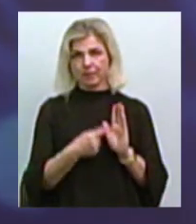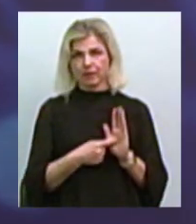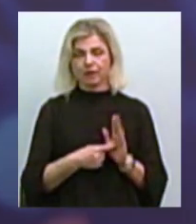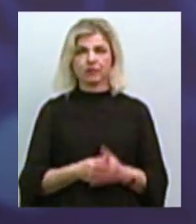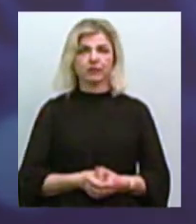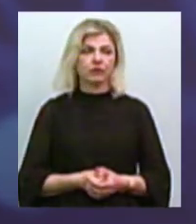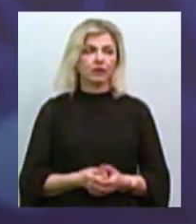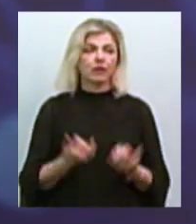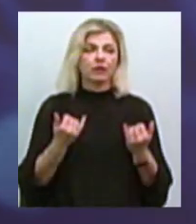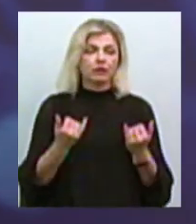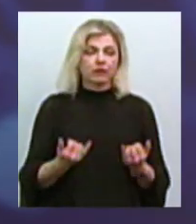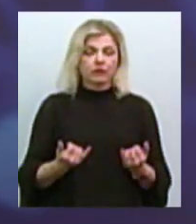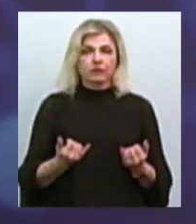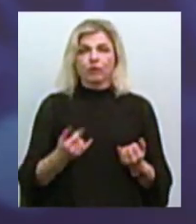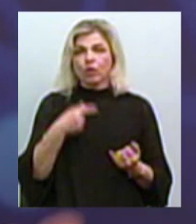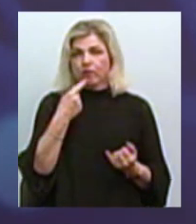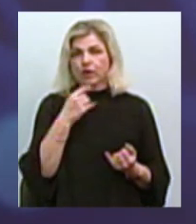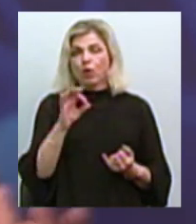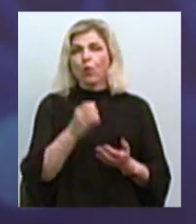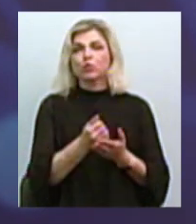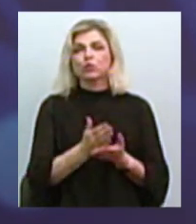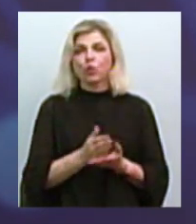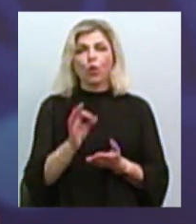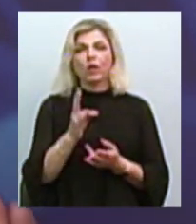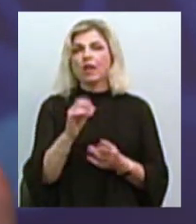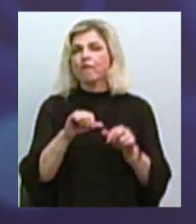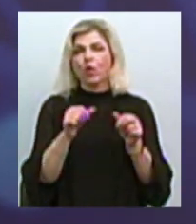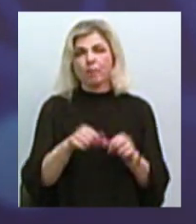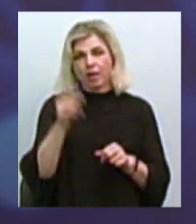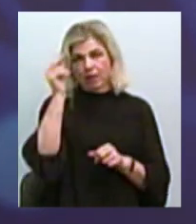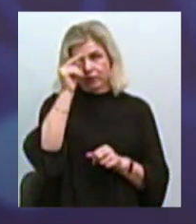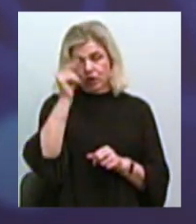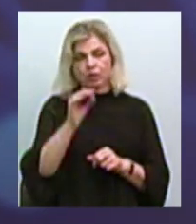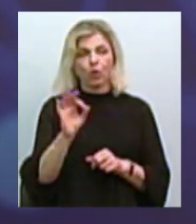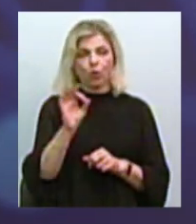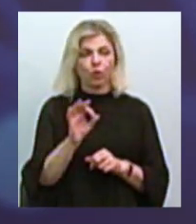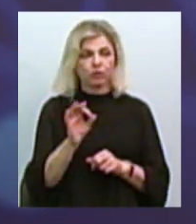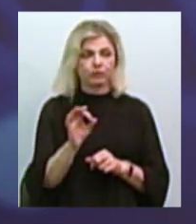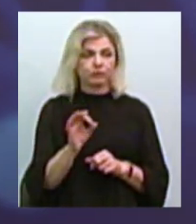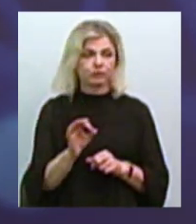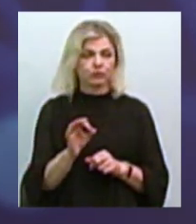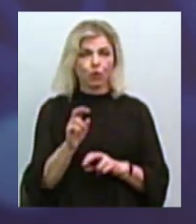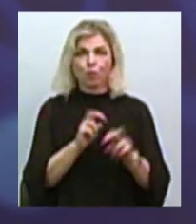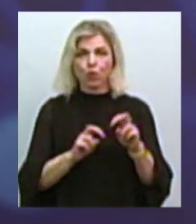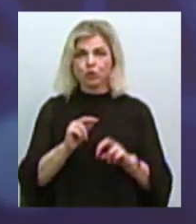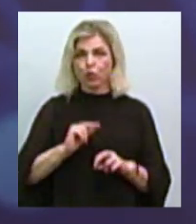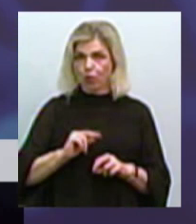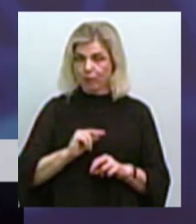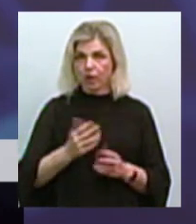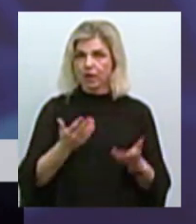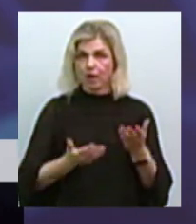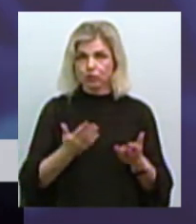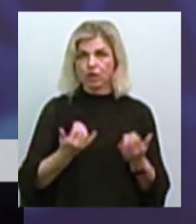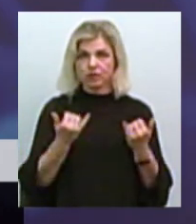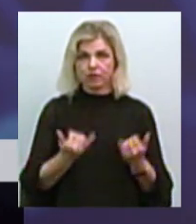ми сьогодні говорили про послугу щодо неформального навчання, щодо пошуку роботи. Якщо,